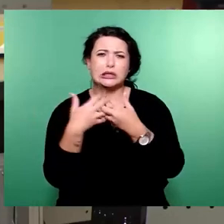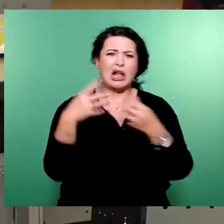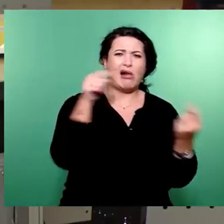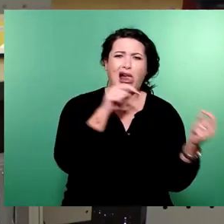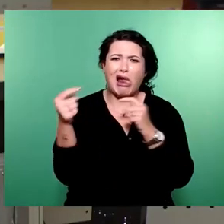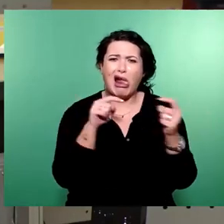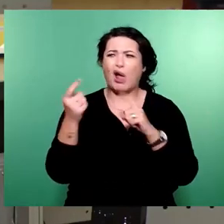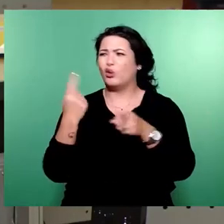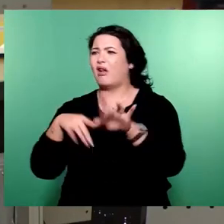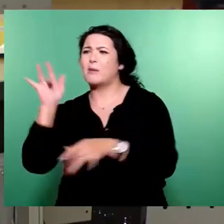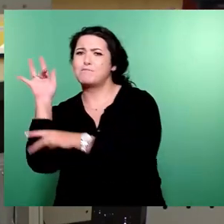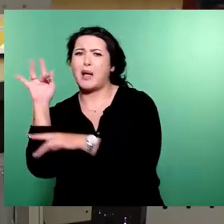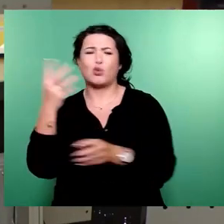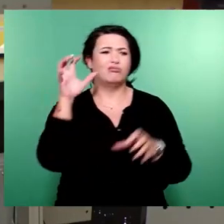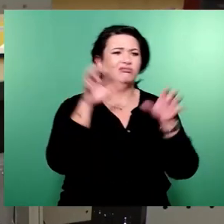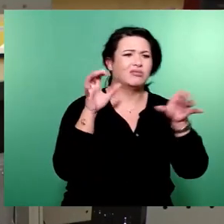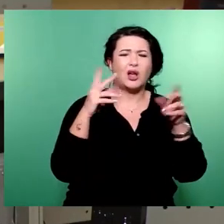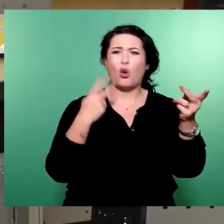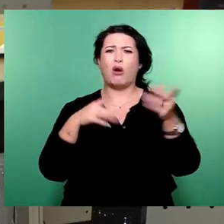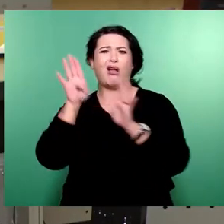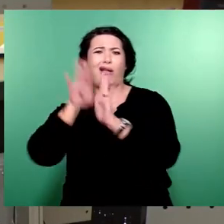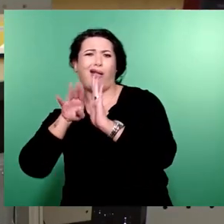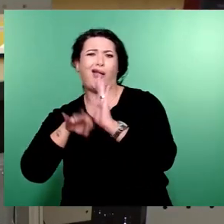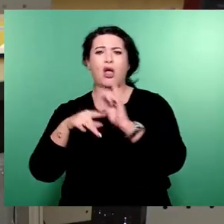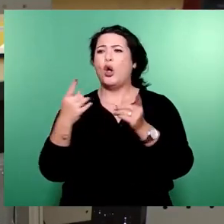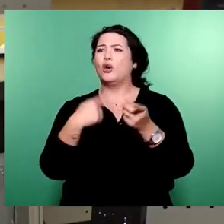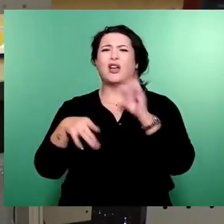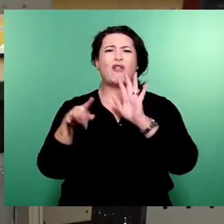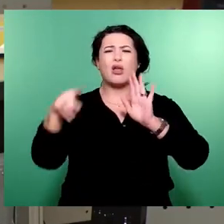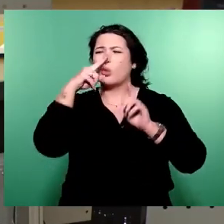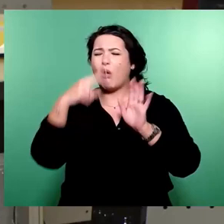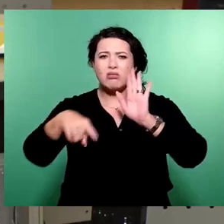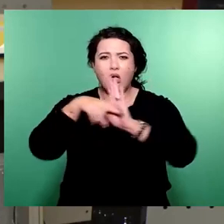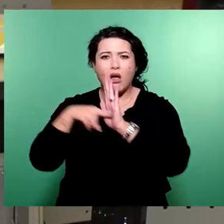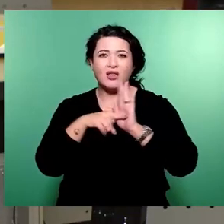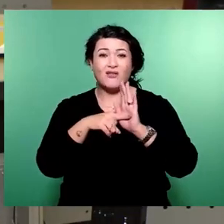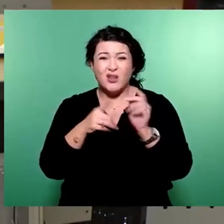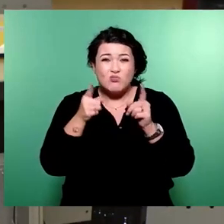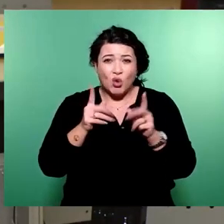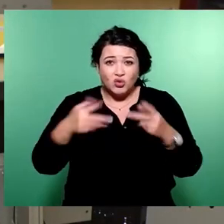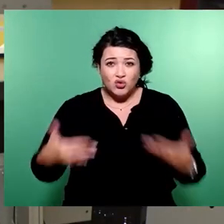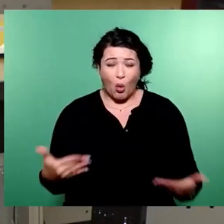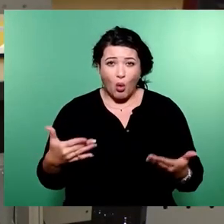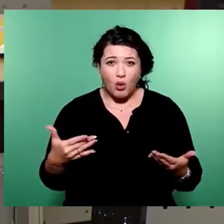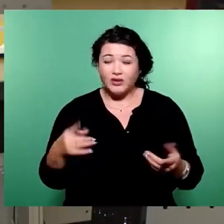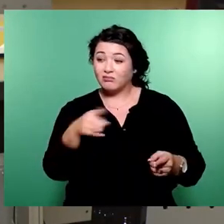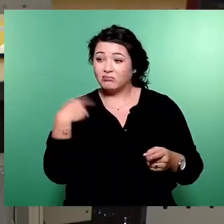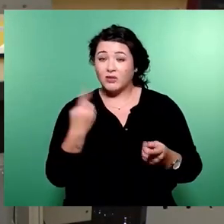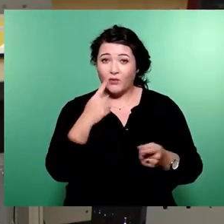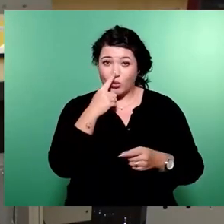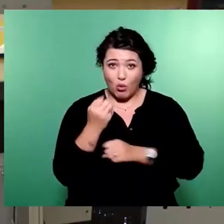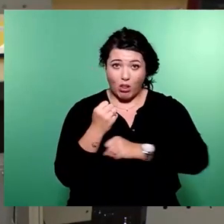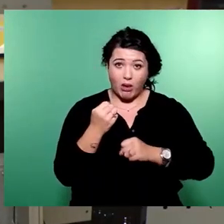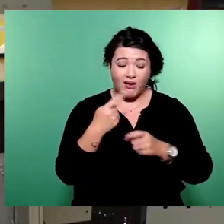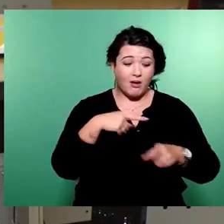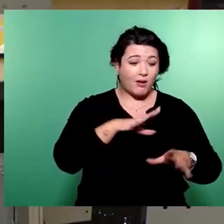abreden muss, was der andere an Vorschlägen für die Verbesserung dieser Stadt hat? Soll es wirklich so sein, dass wir als Linke zum Beispiel einen